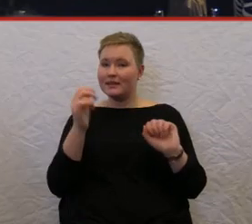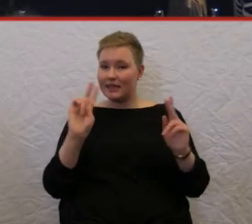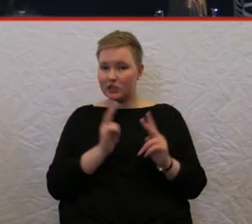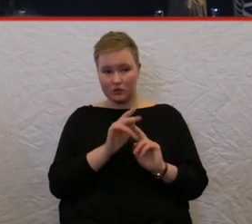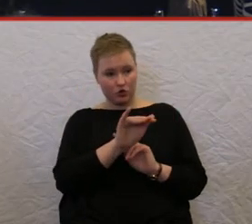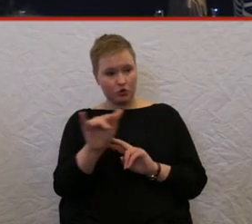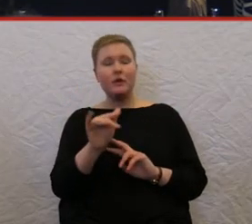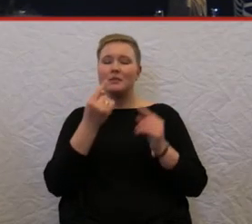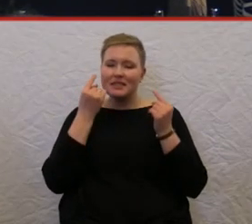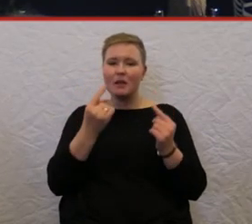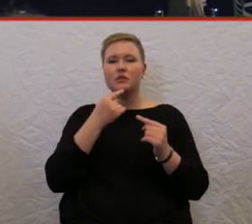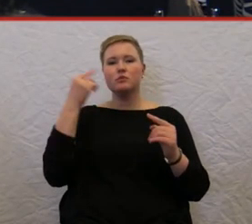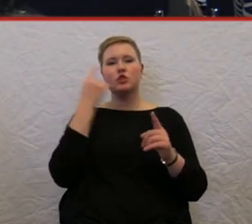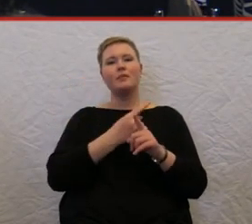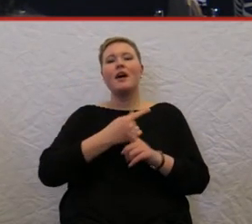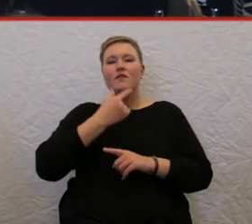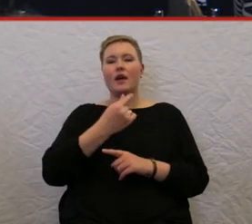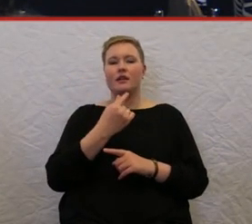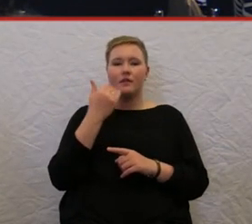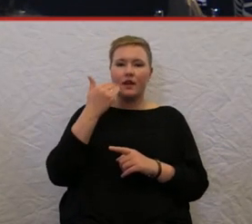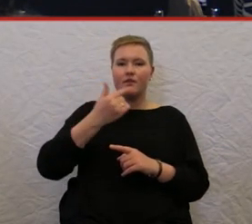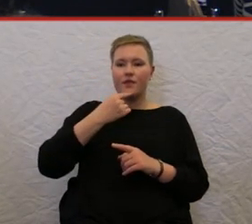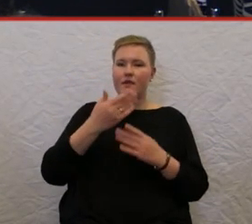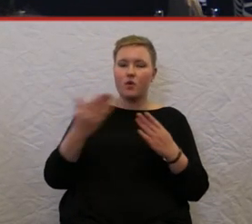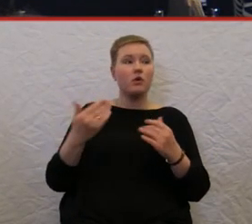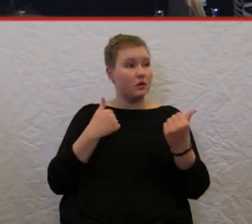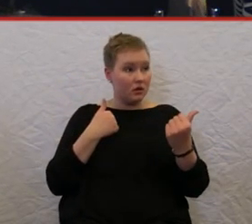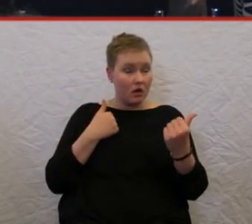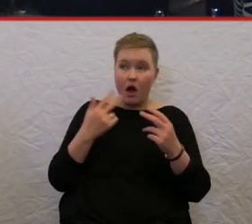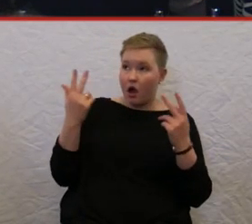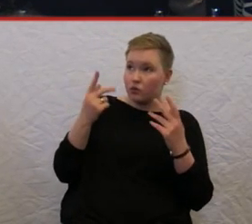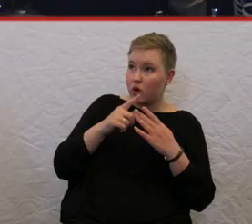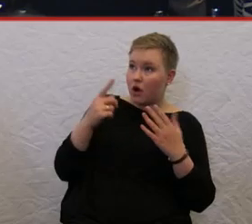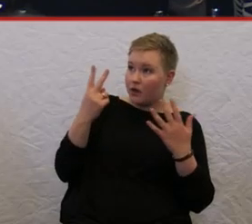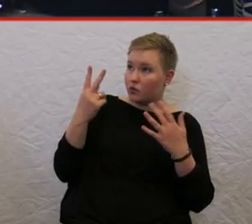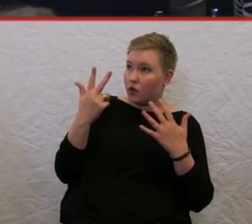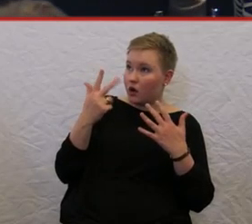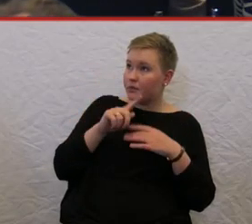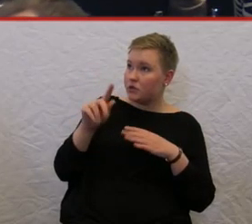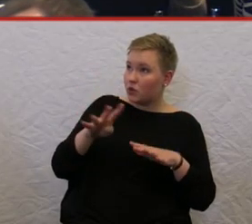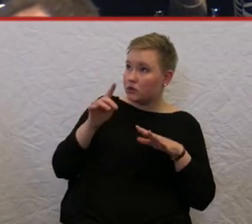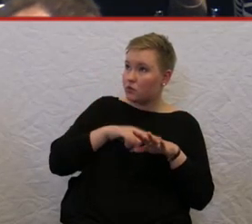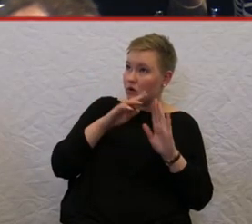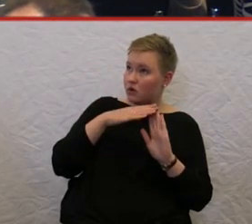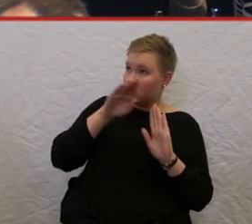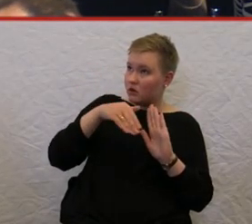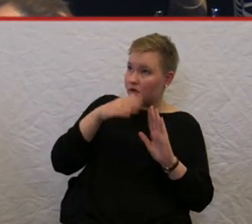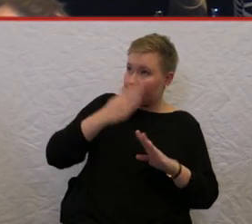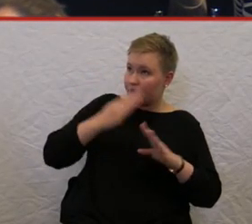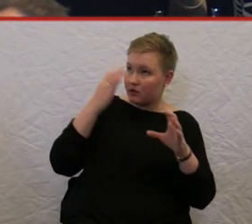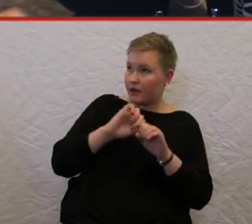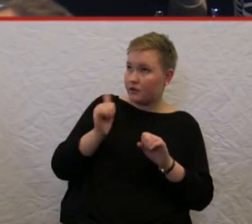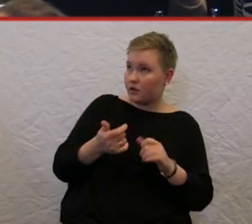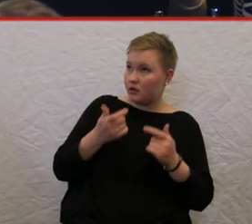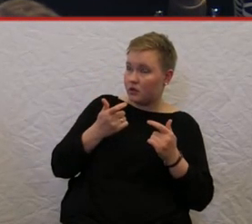wann will ich wo sein. Ab 8 bis 19 Uhr oder wie? Nein, rund um die Uhr, weil das Taxi, ich meine, damit wird auch mit einem Vorteil